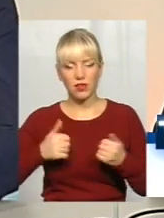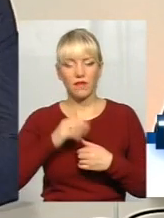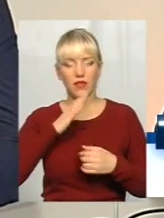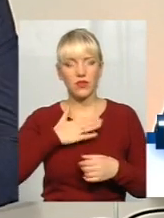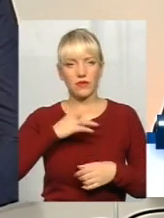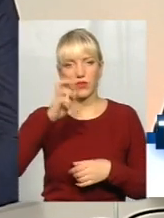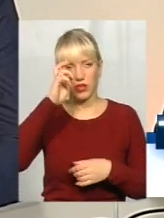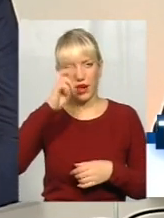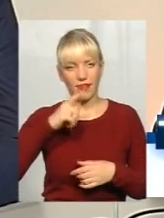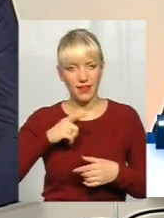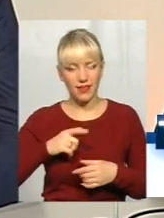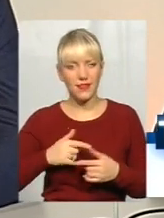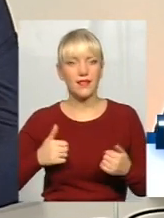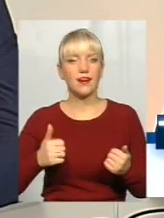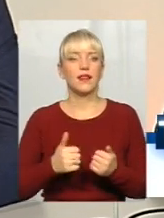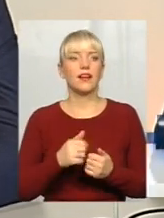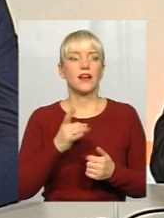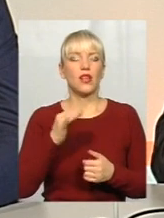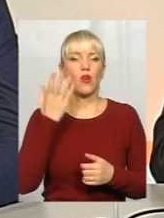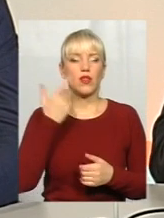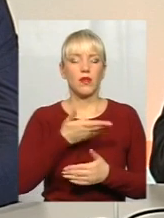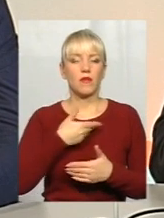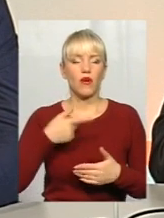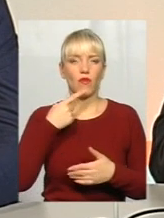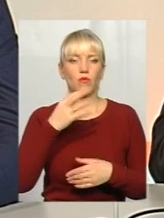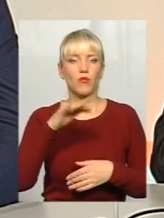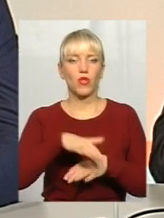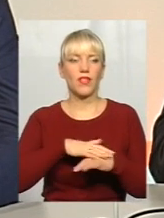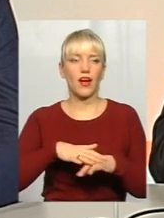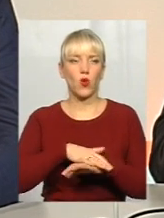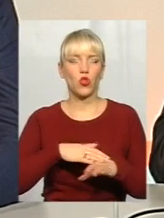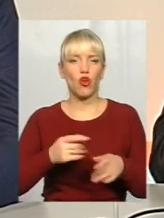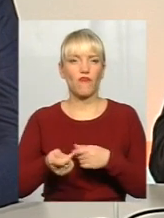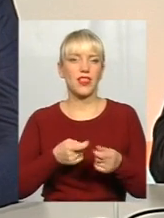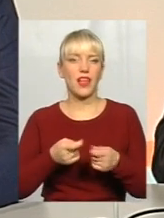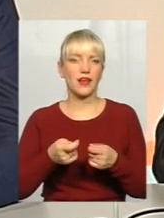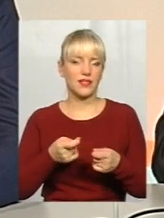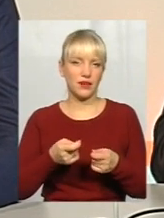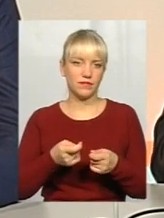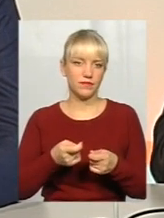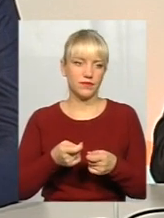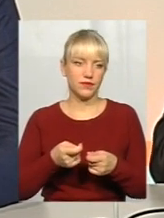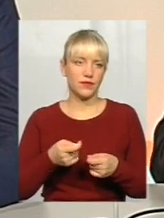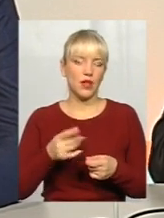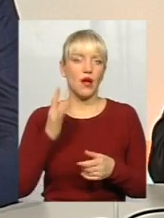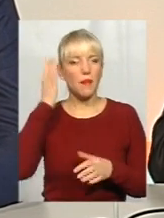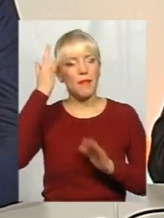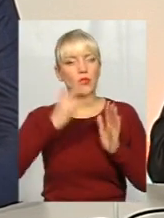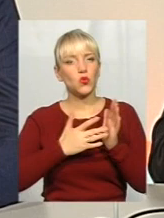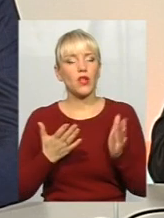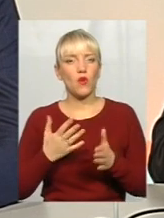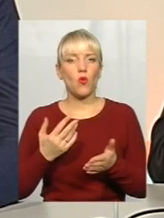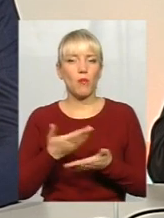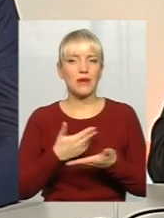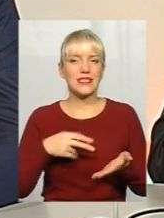коли ми говоримо про народовладдя, так, от, мету, яку ми ставимо в